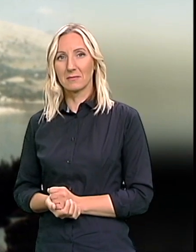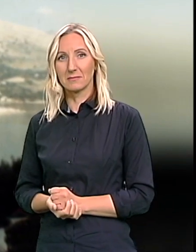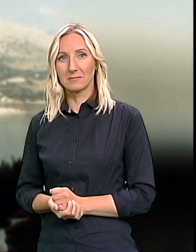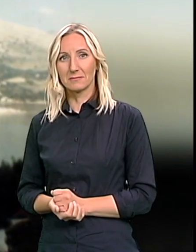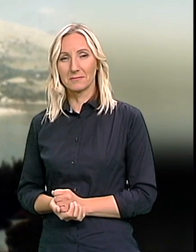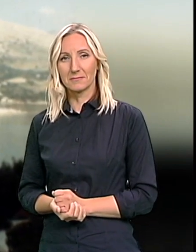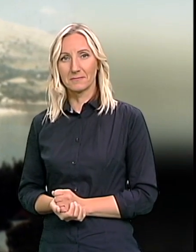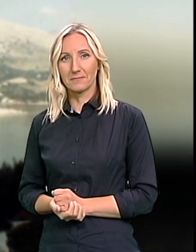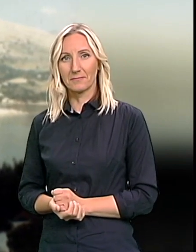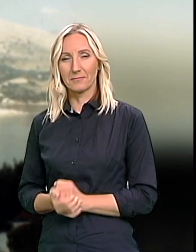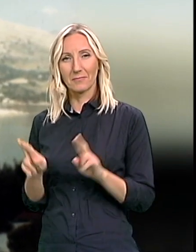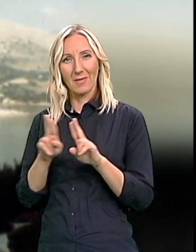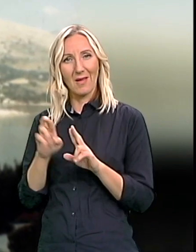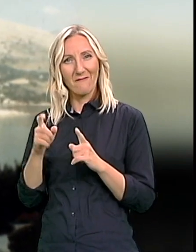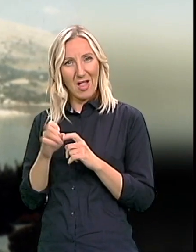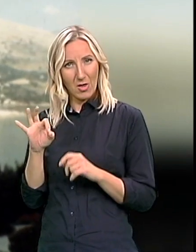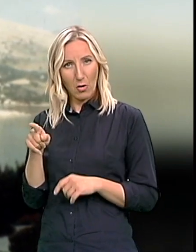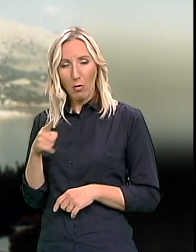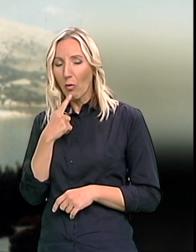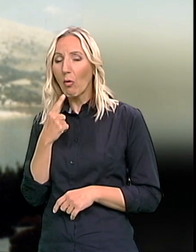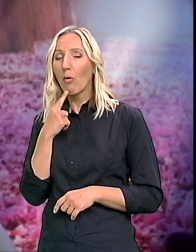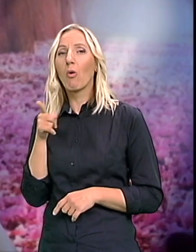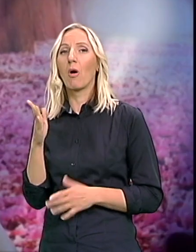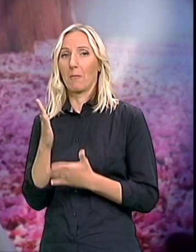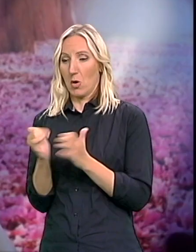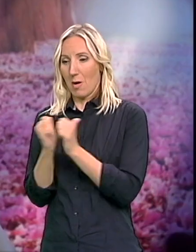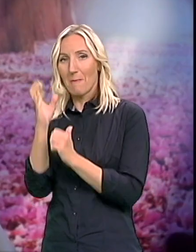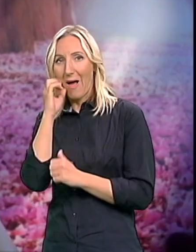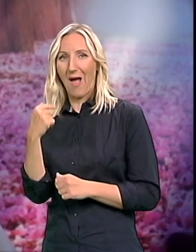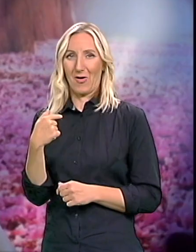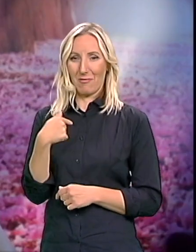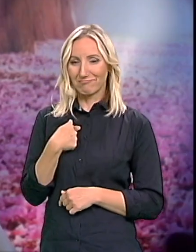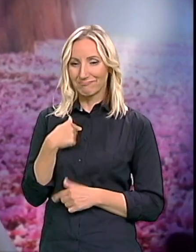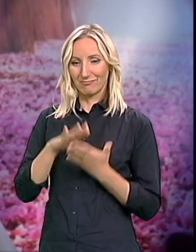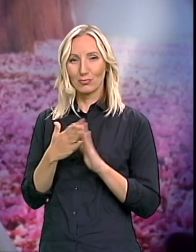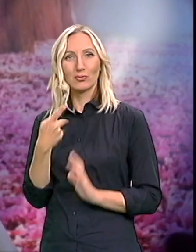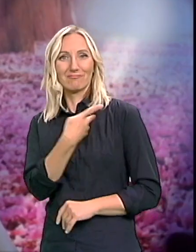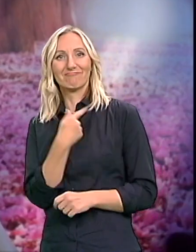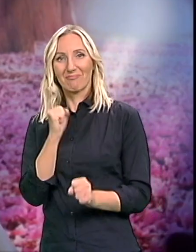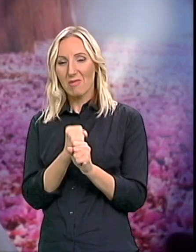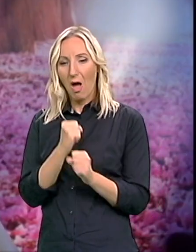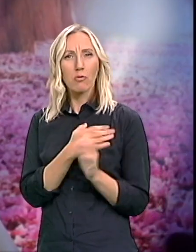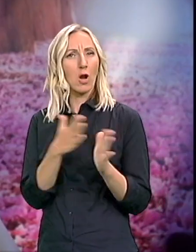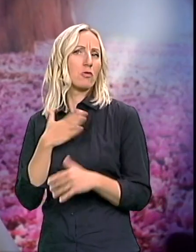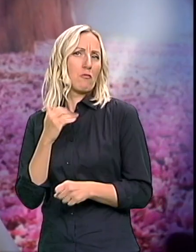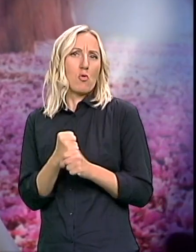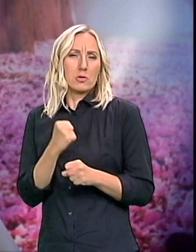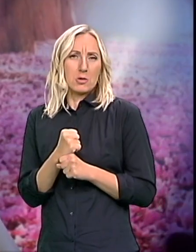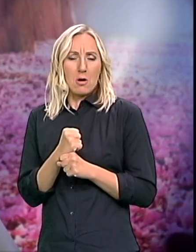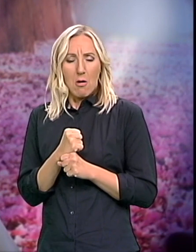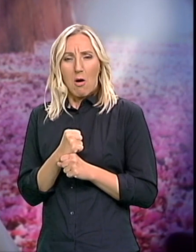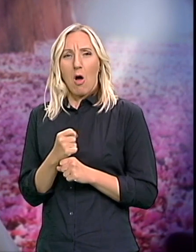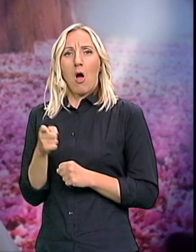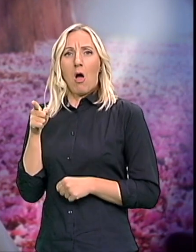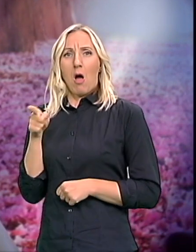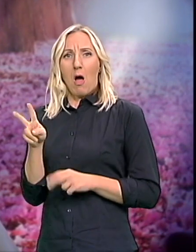Veljko je bio sa bakom Nas dvoje smo radili Ja i moj supru smo radili Znači redovno svoj posao Veljko je bio